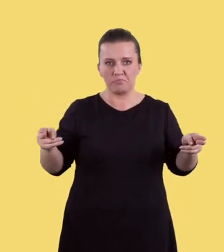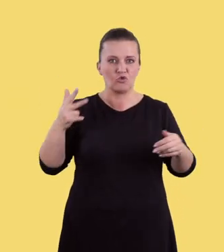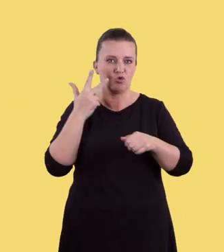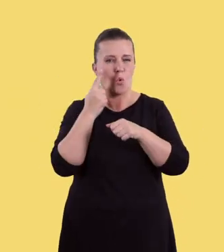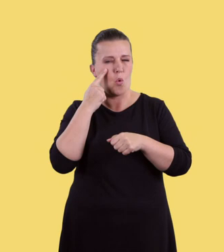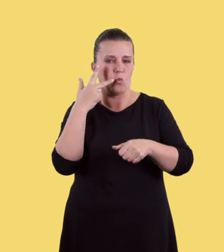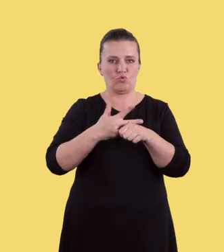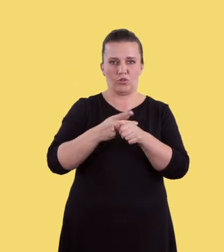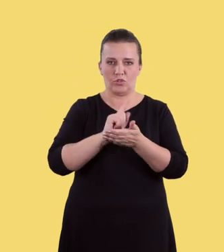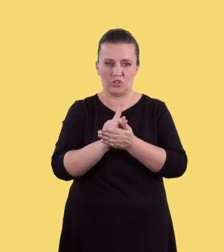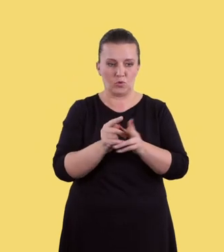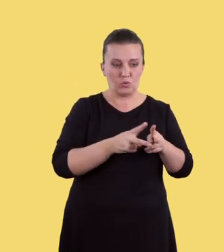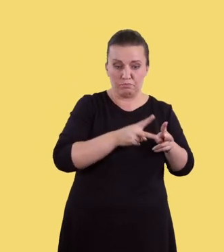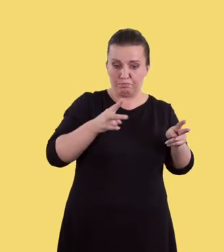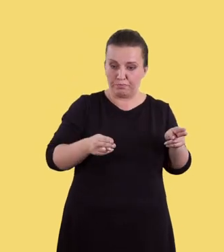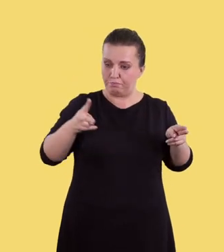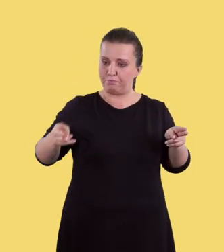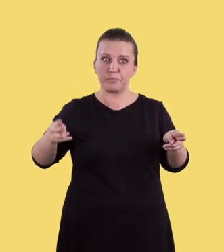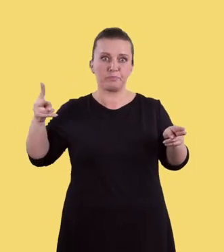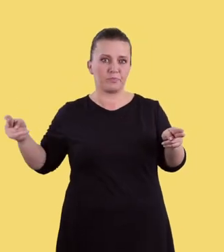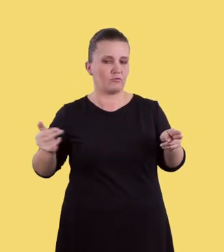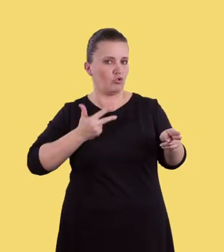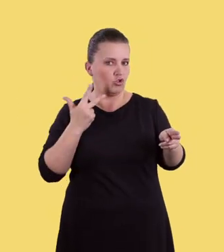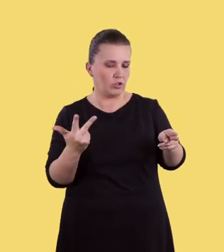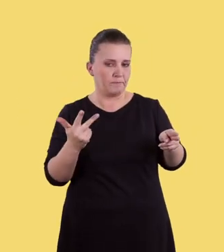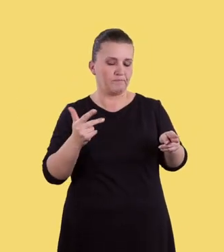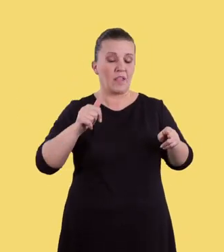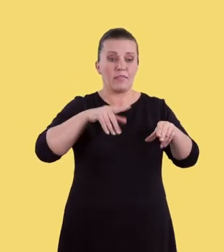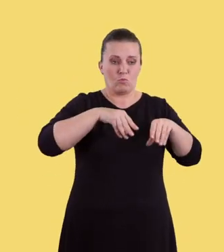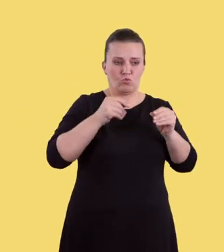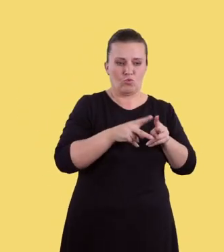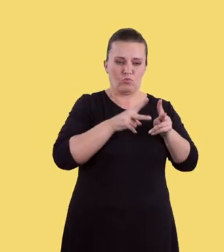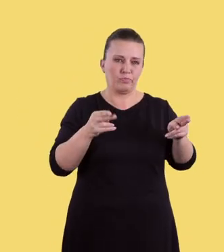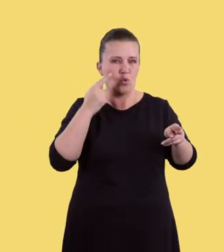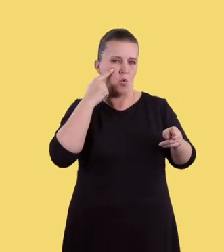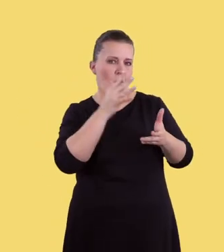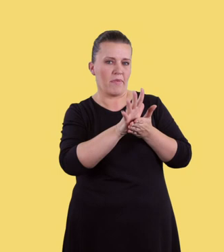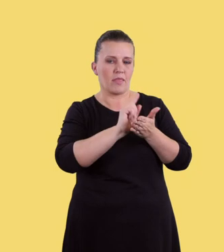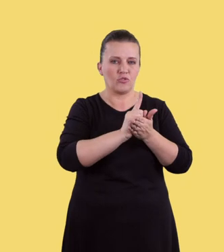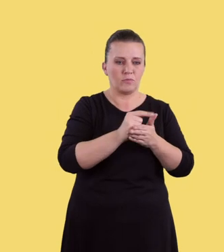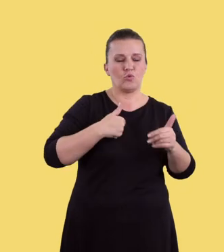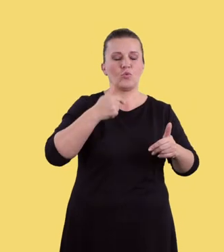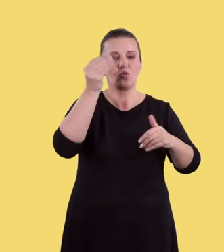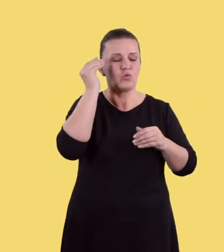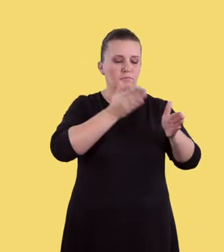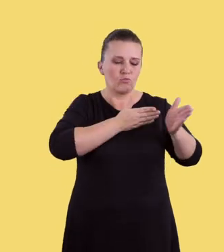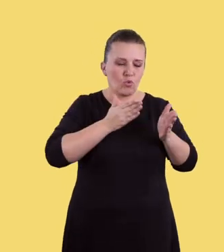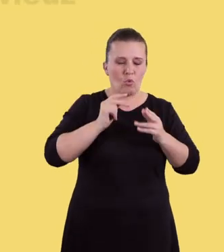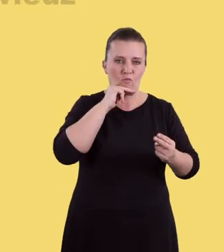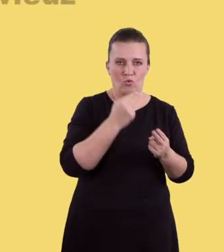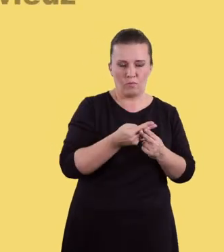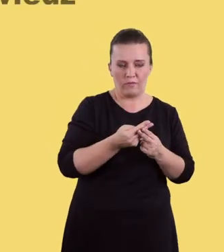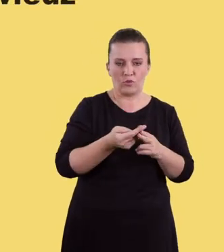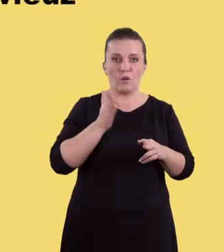się z trzech części. Najpierw przez około 15 minut maturzysta przygotowuje się do odpowiedzi, po czym wygłasza